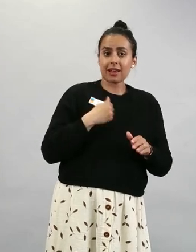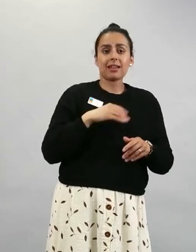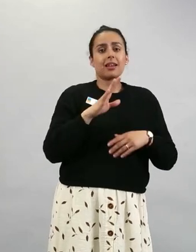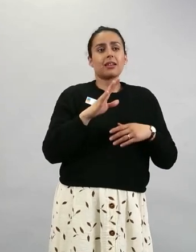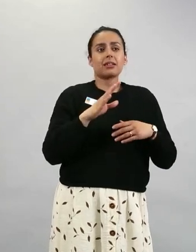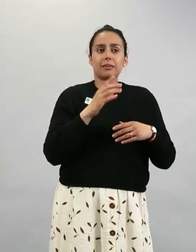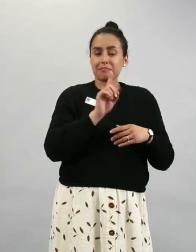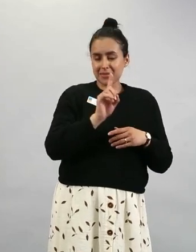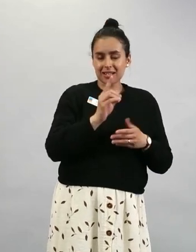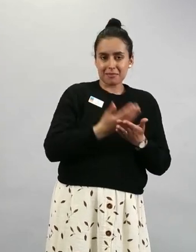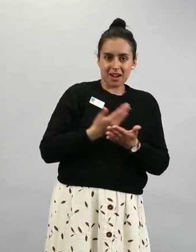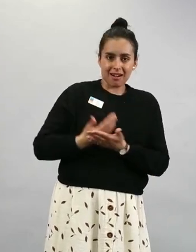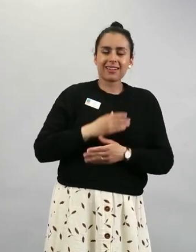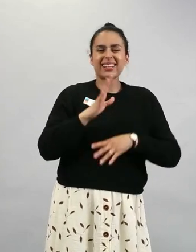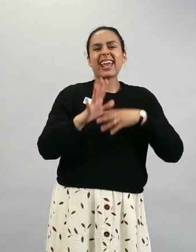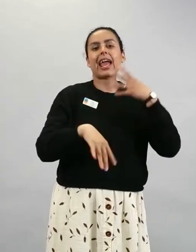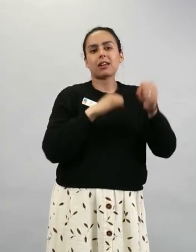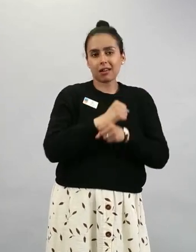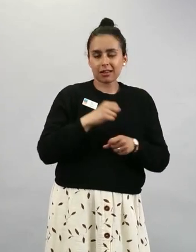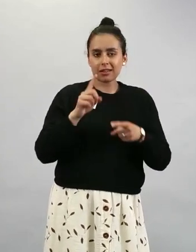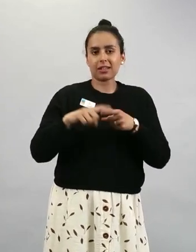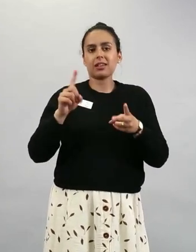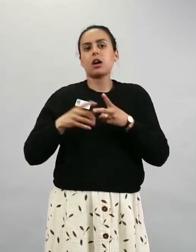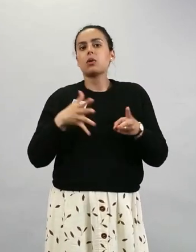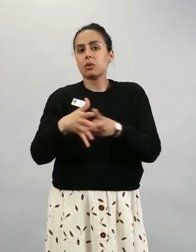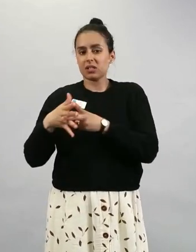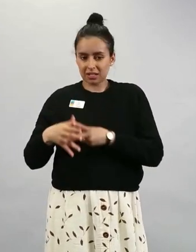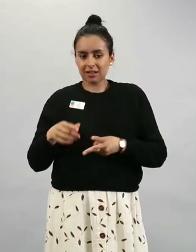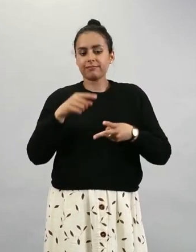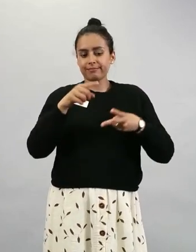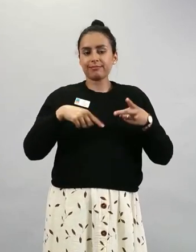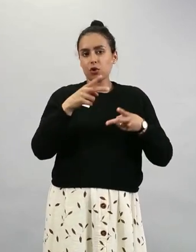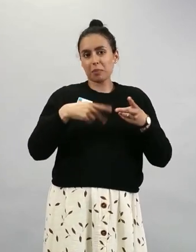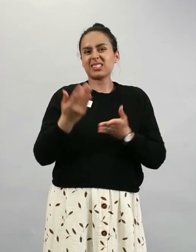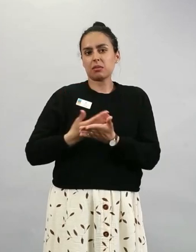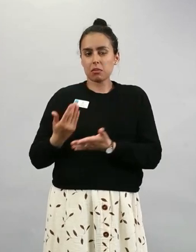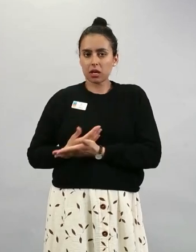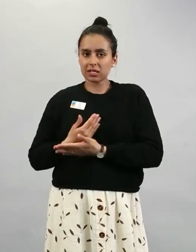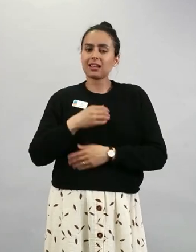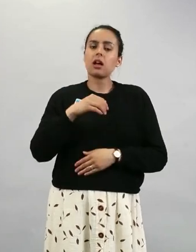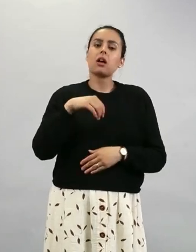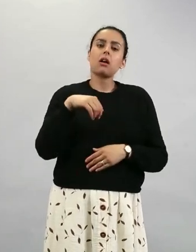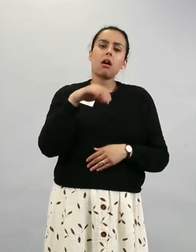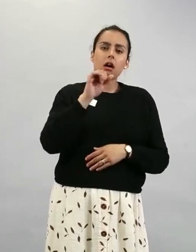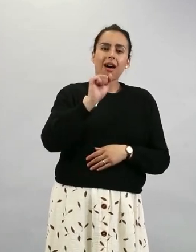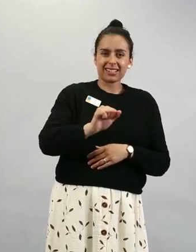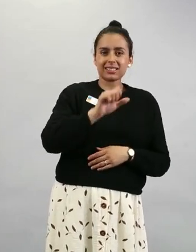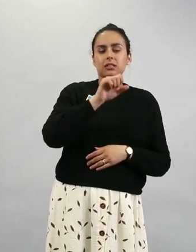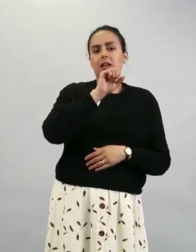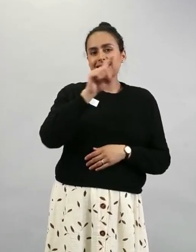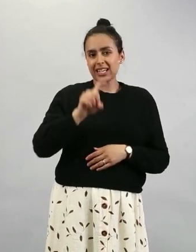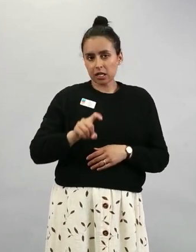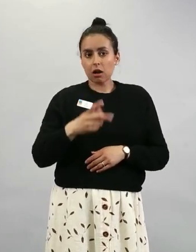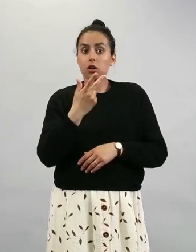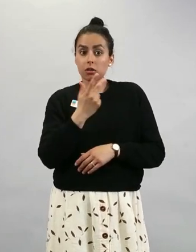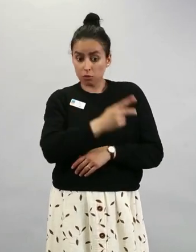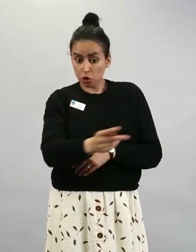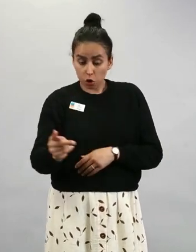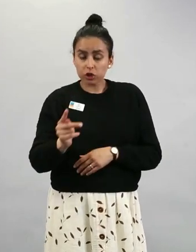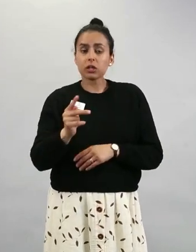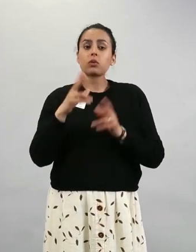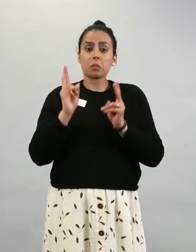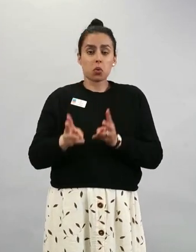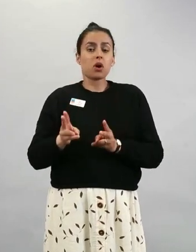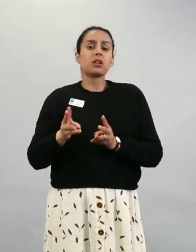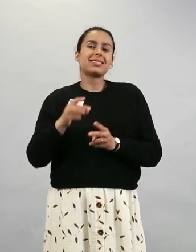on raskaana olevia rokotettu, sekä AstraZenecan rokotteella että RNA-rokotteella. Se, mitä me toistaiseksi tiedämme